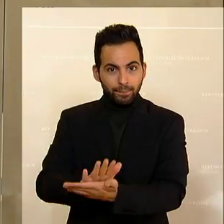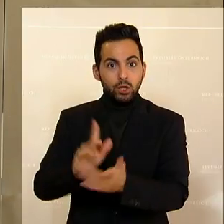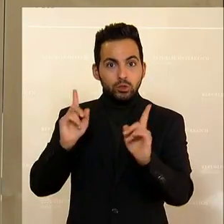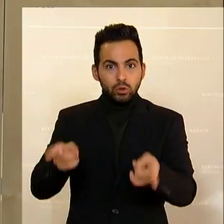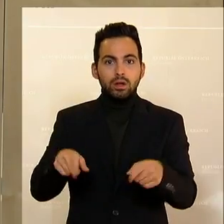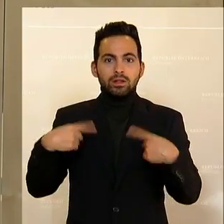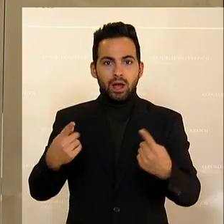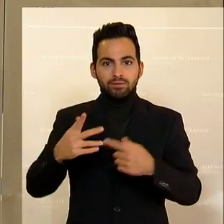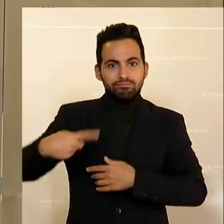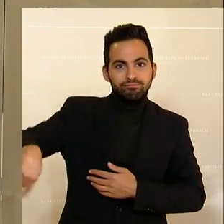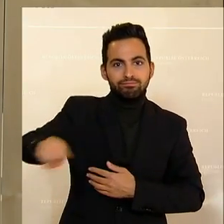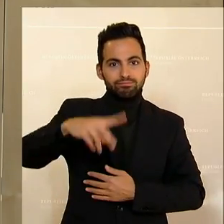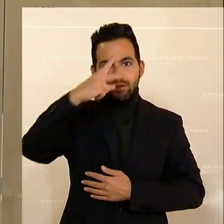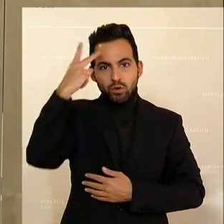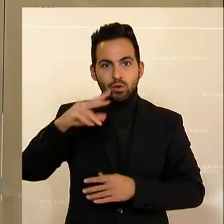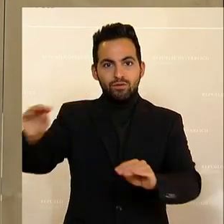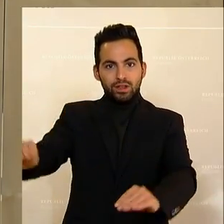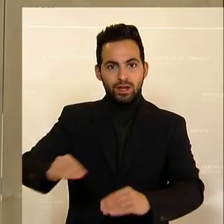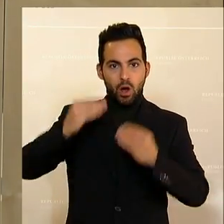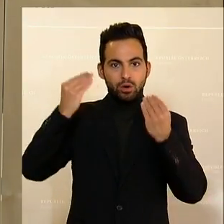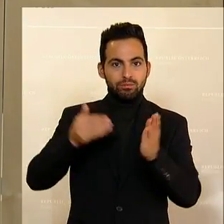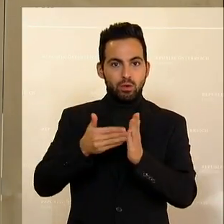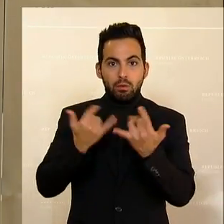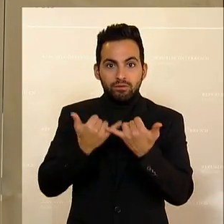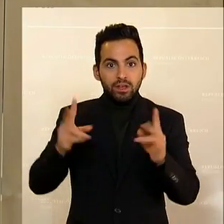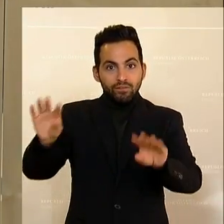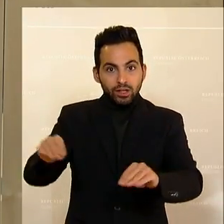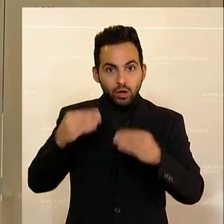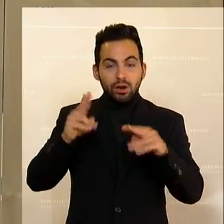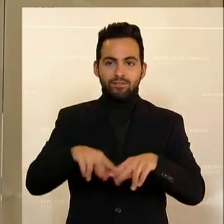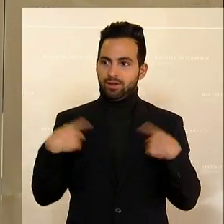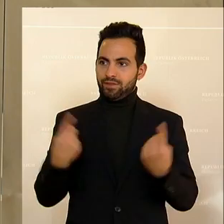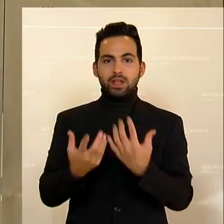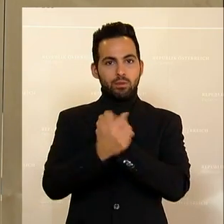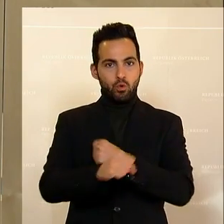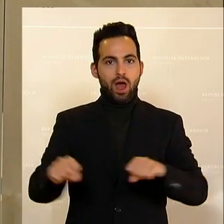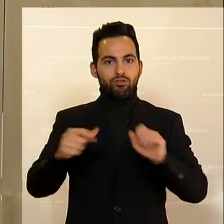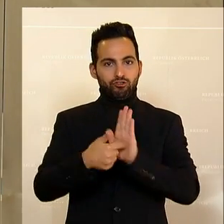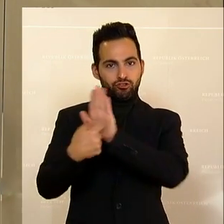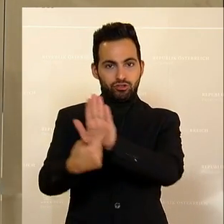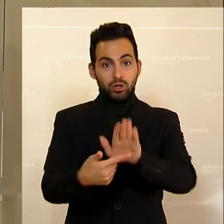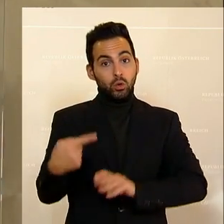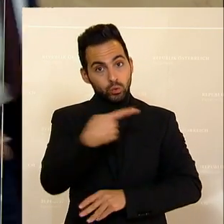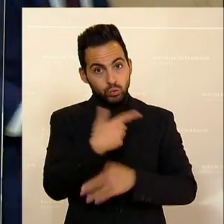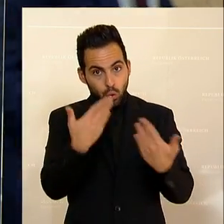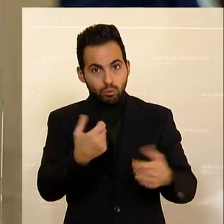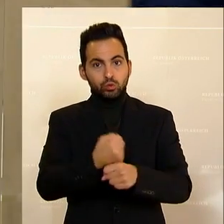das Vertrauen der Bevölkerung haben und das haben wir nur, wenn wir demokratisch sind. Und das müssen sie tun.